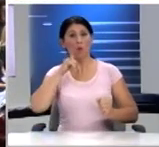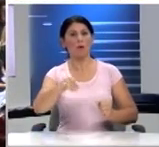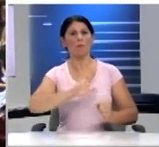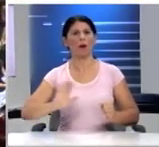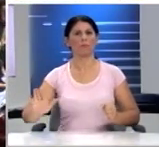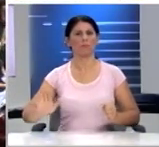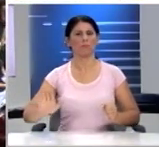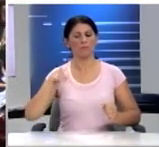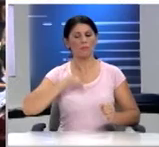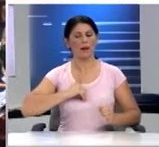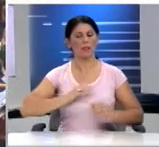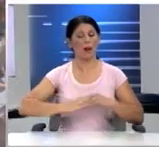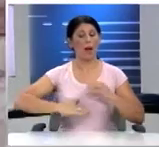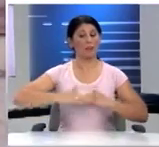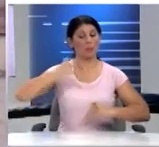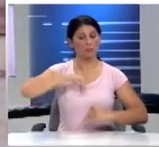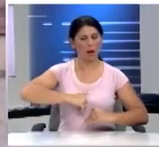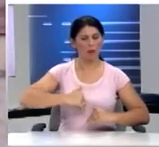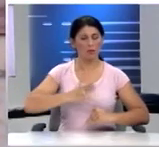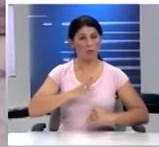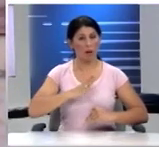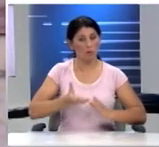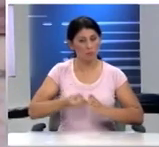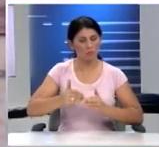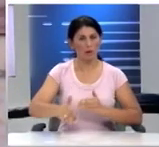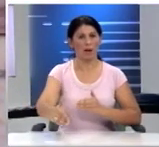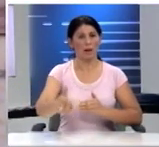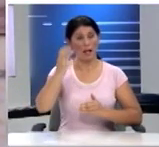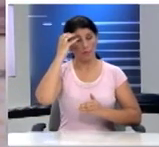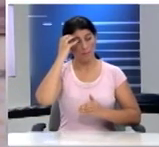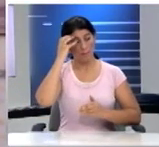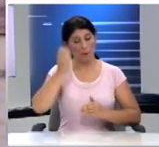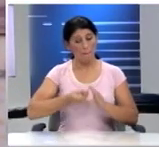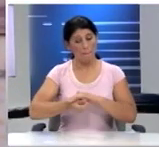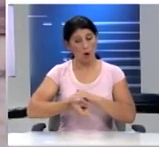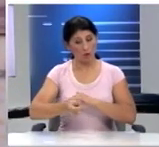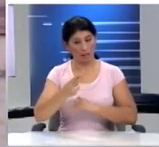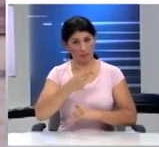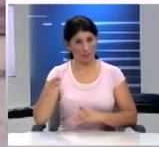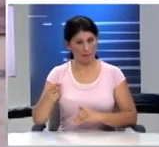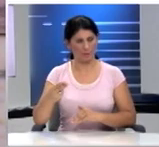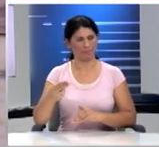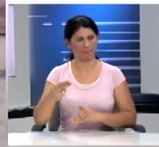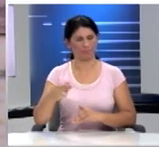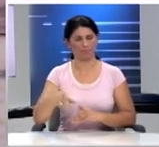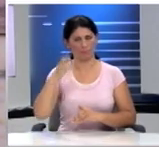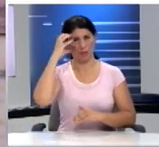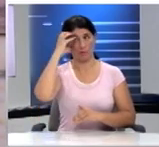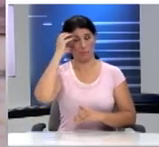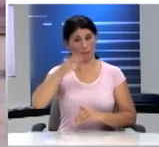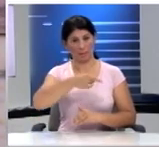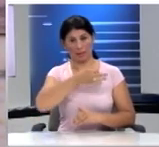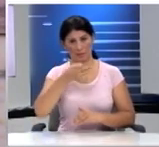Επίσης συγκράτησα αυτά που είπατε σωστά για τους πρόσφυγες και θα ήθελα να σας πω επειδή οι